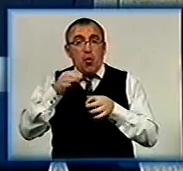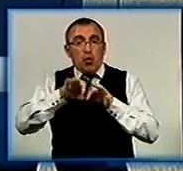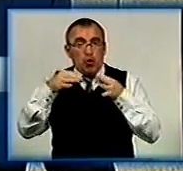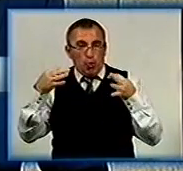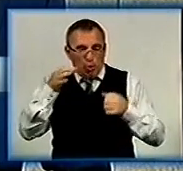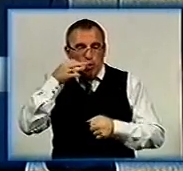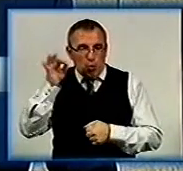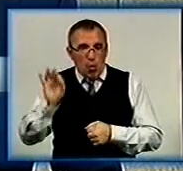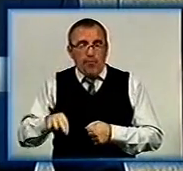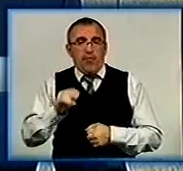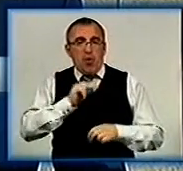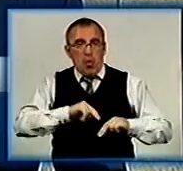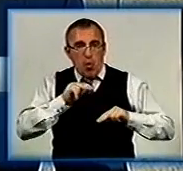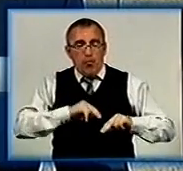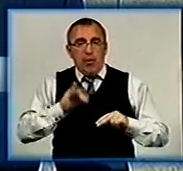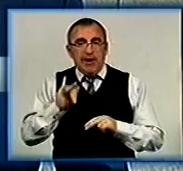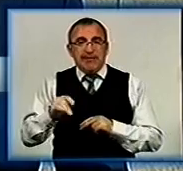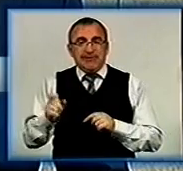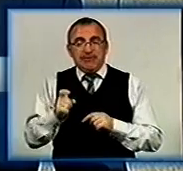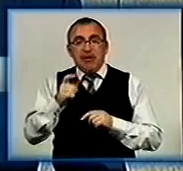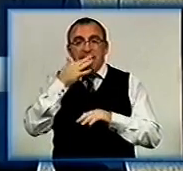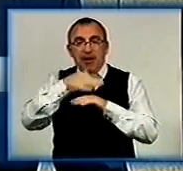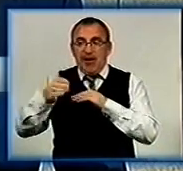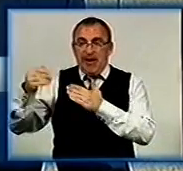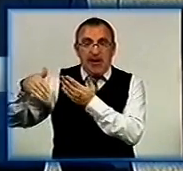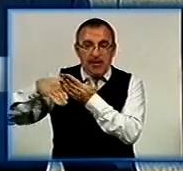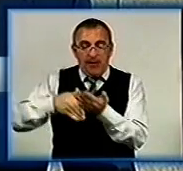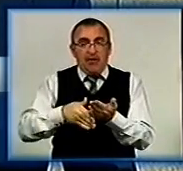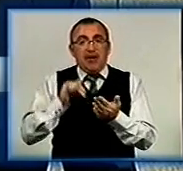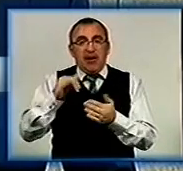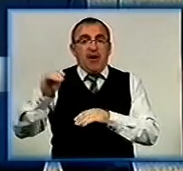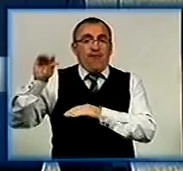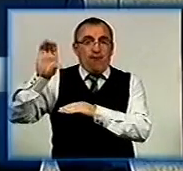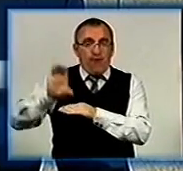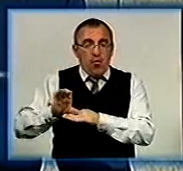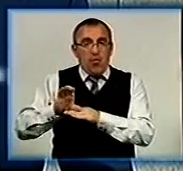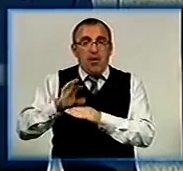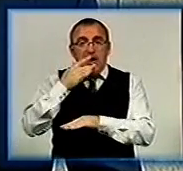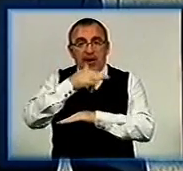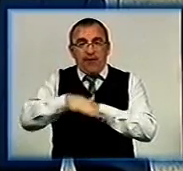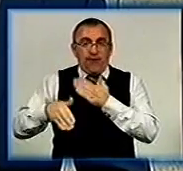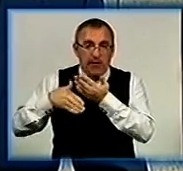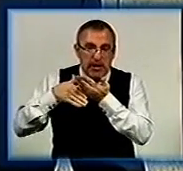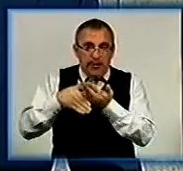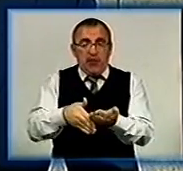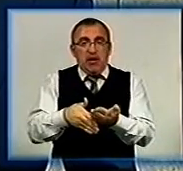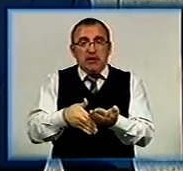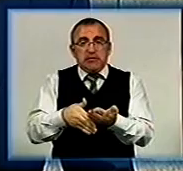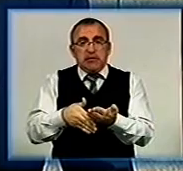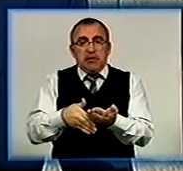роботи із іноземними інвесторами, тому числі і з фондом іноземних інвестицій.